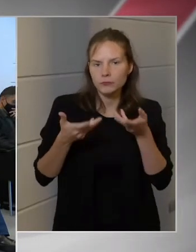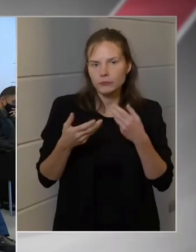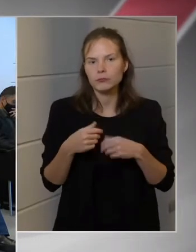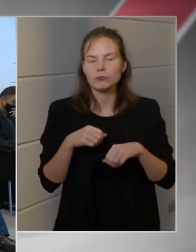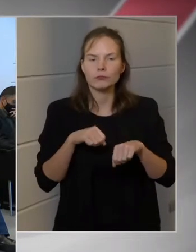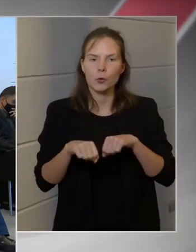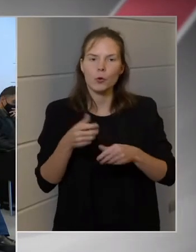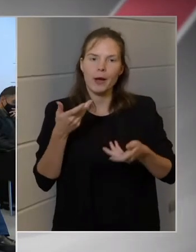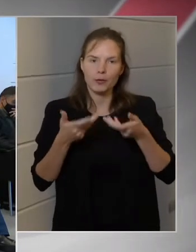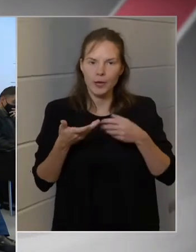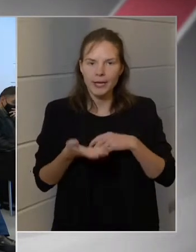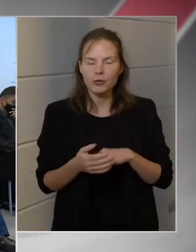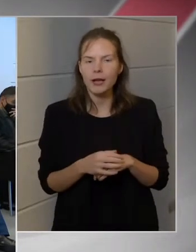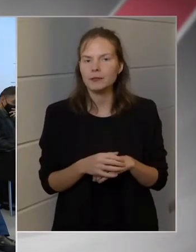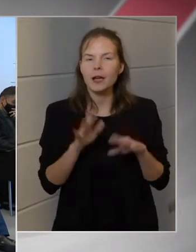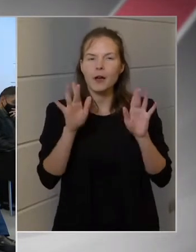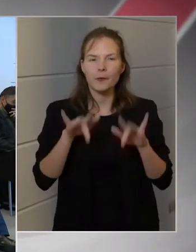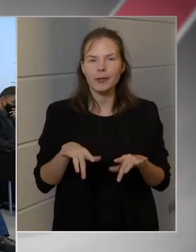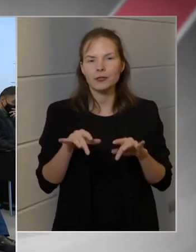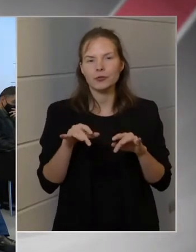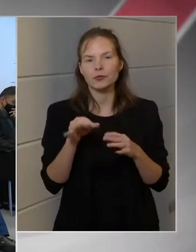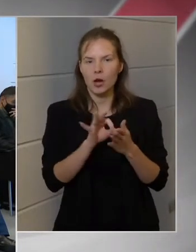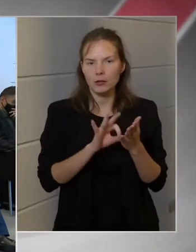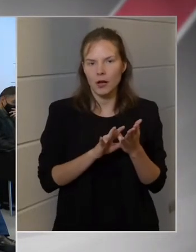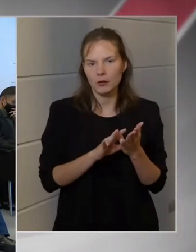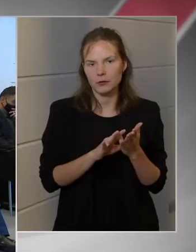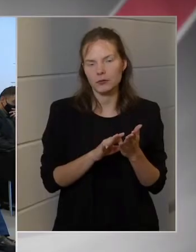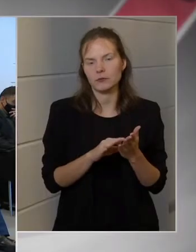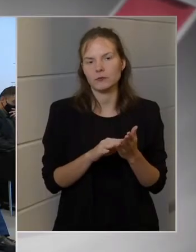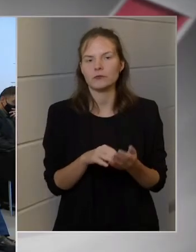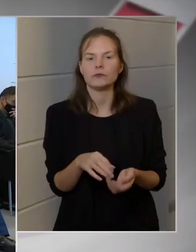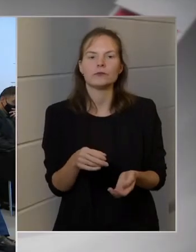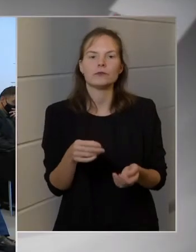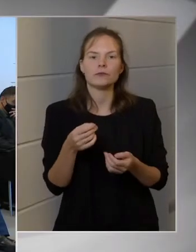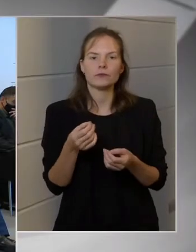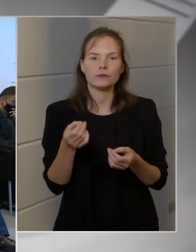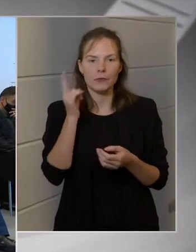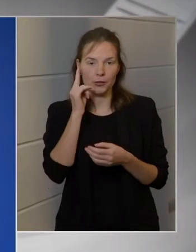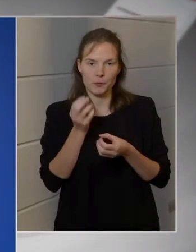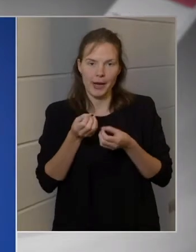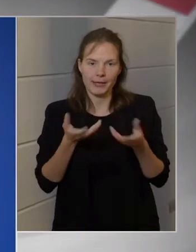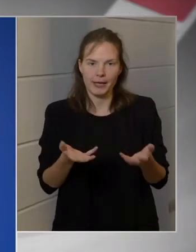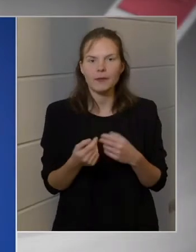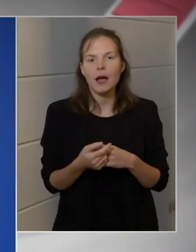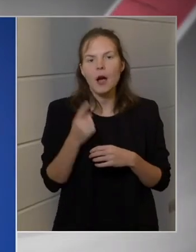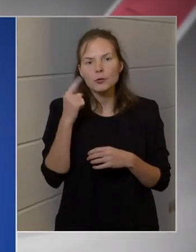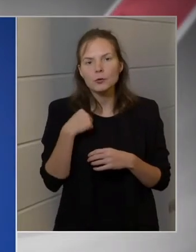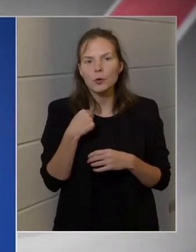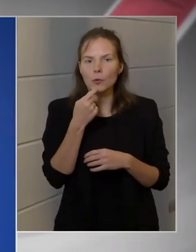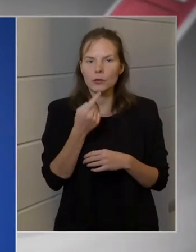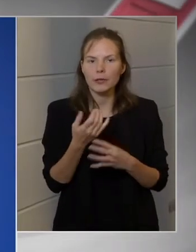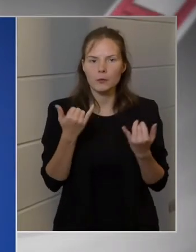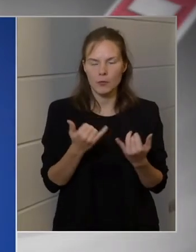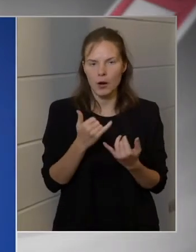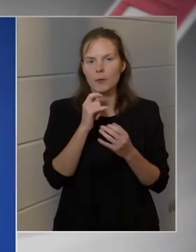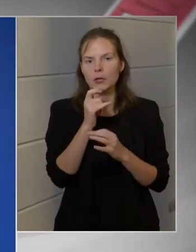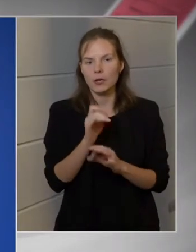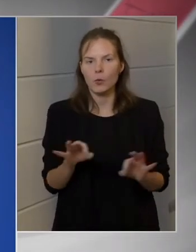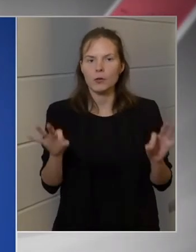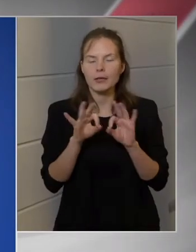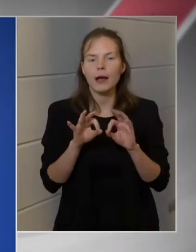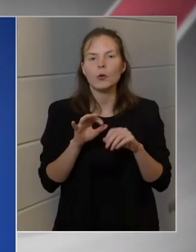keretében. Legfrissebb adatokat ismertetve azt tudom elmondani, hogy ma Magyarországon van